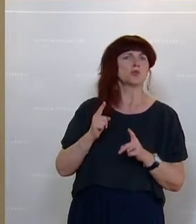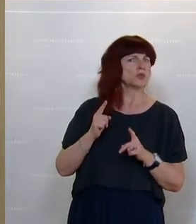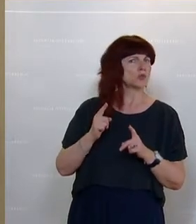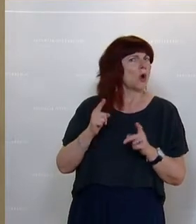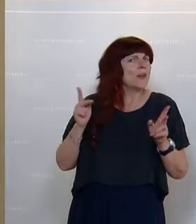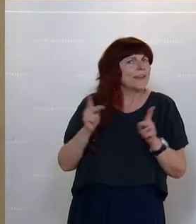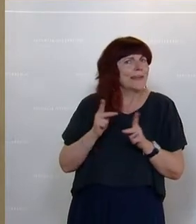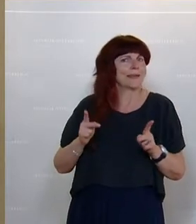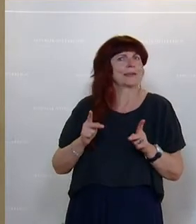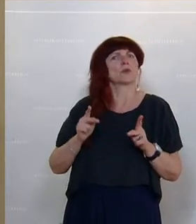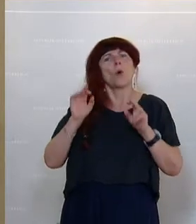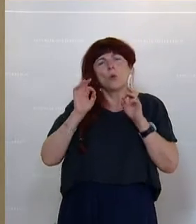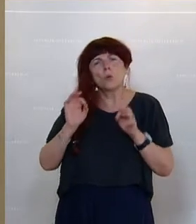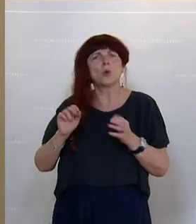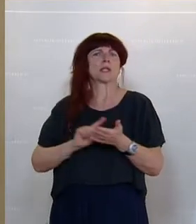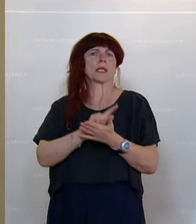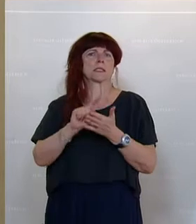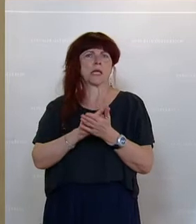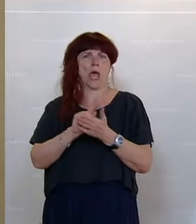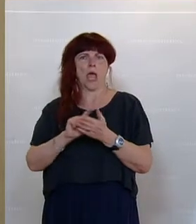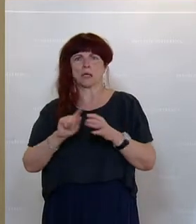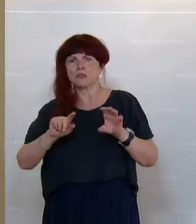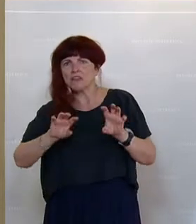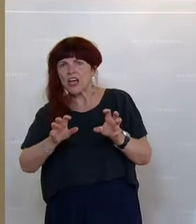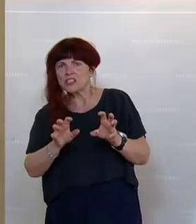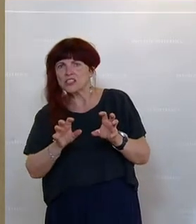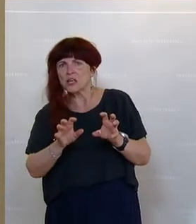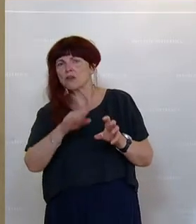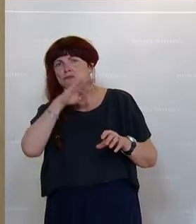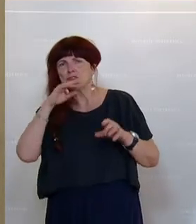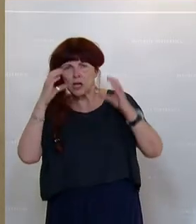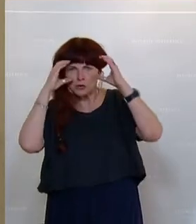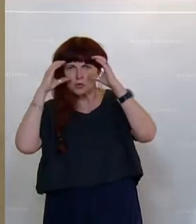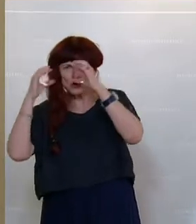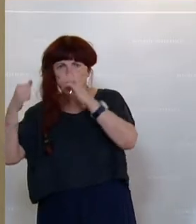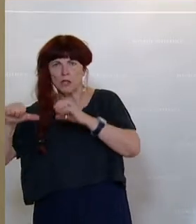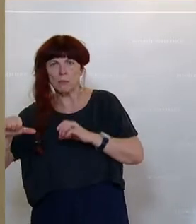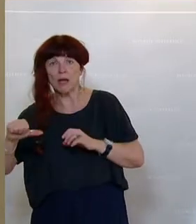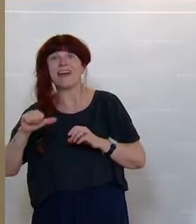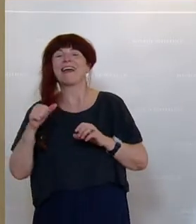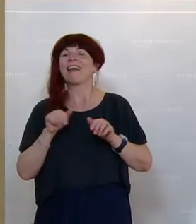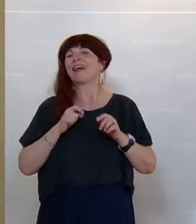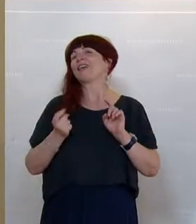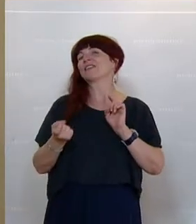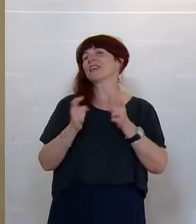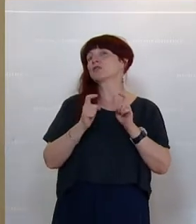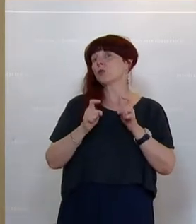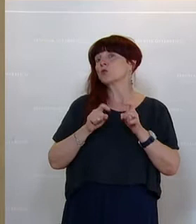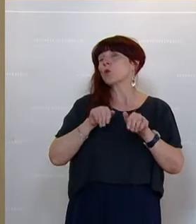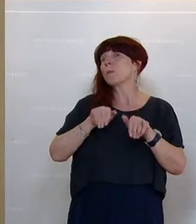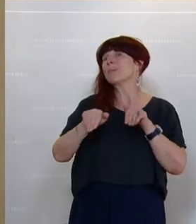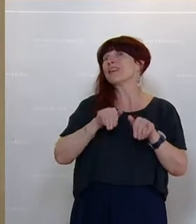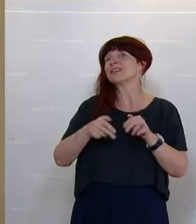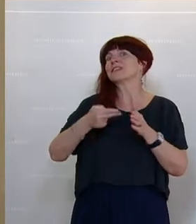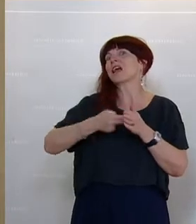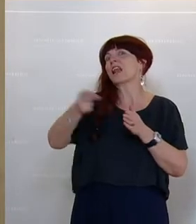mit möglichst vielen Zusehern hier versehen ist, eine Debatte über eine Ministeranklage, über die wir schon noch reden werden, stattfindet und